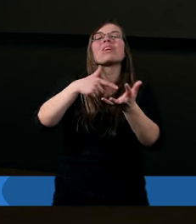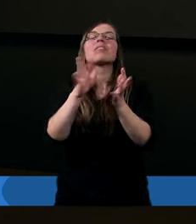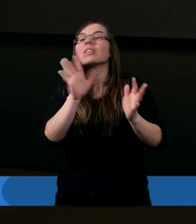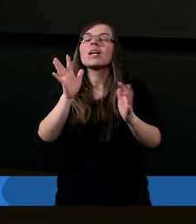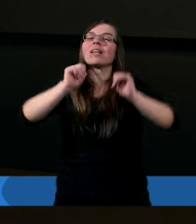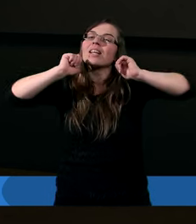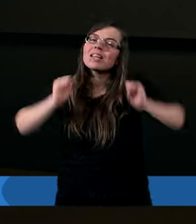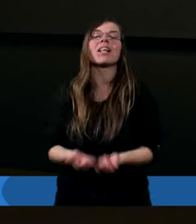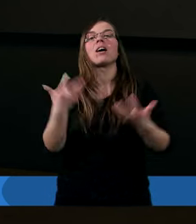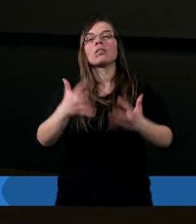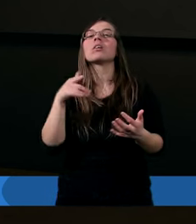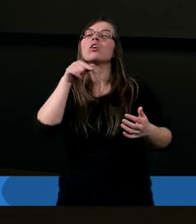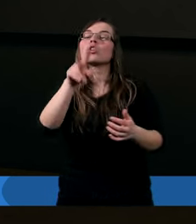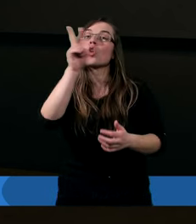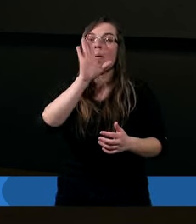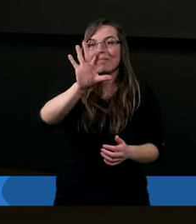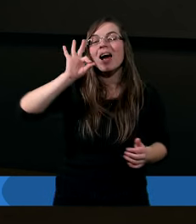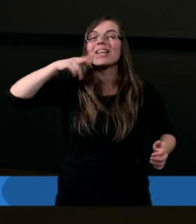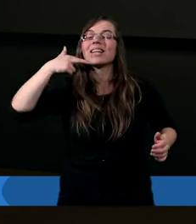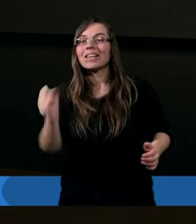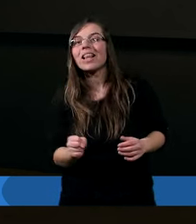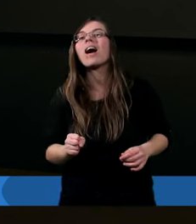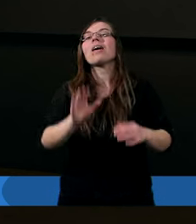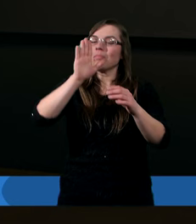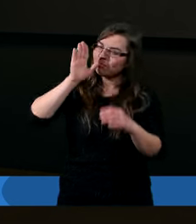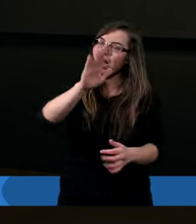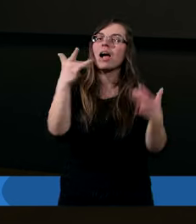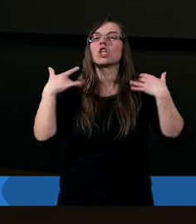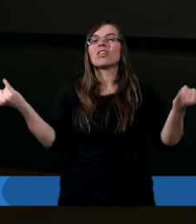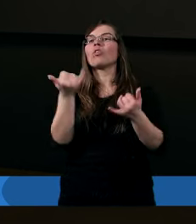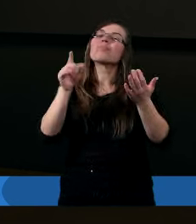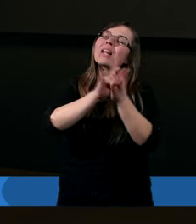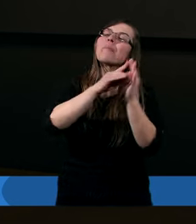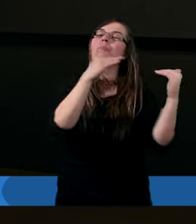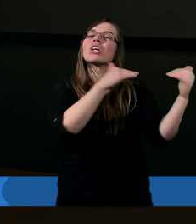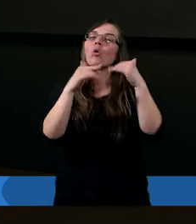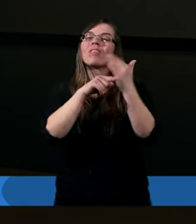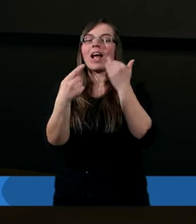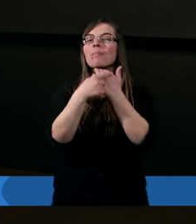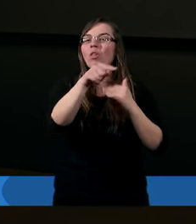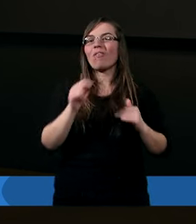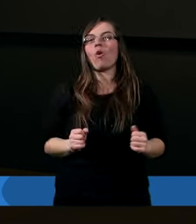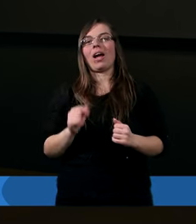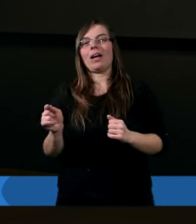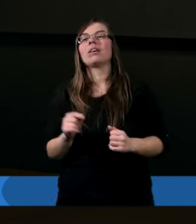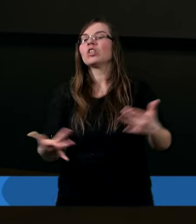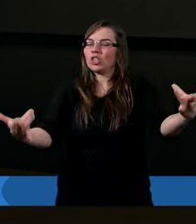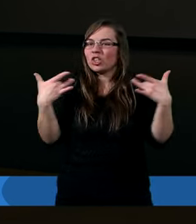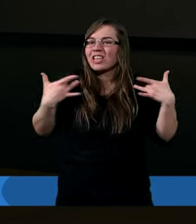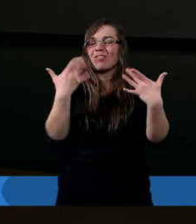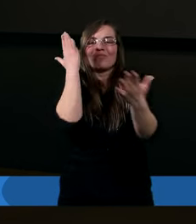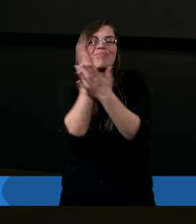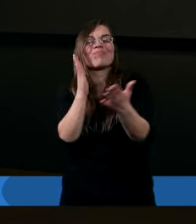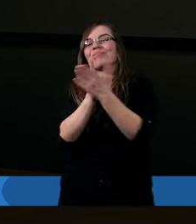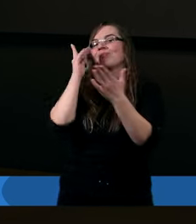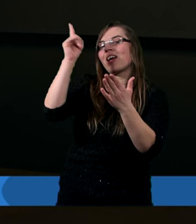I tak samo tutaj. Kto ma Syna, ma żywot. Bo żywot jest